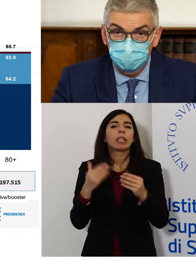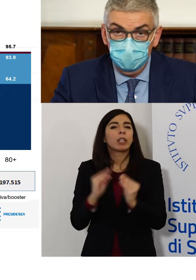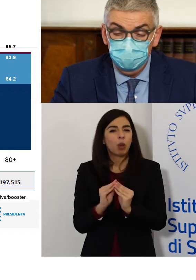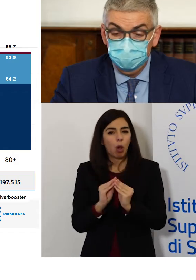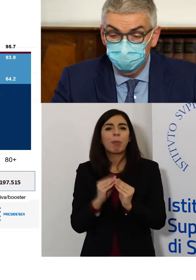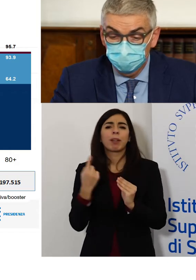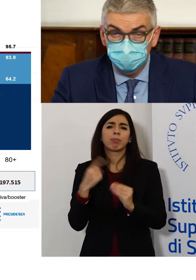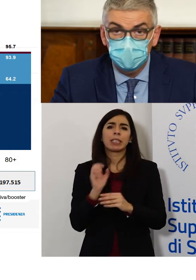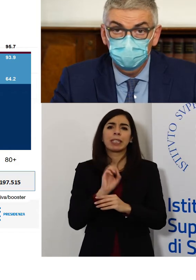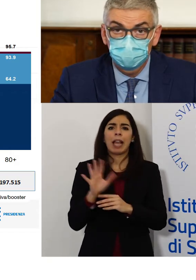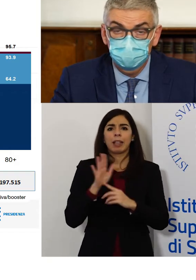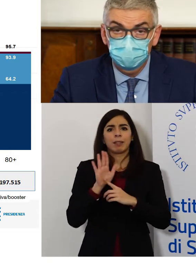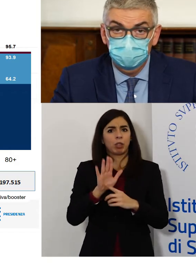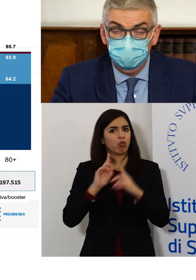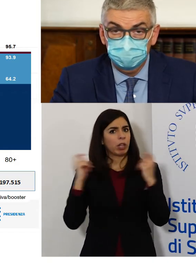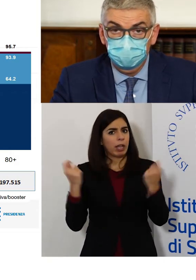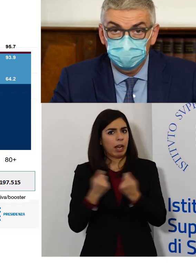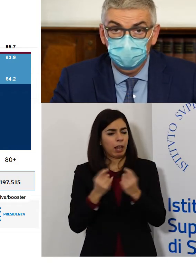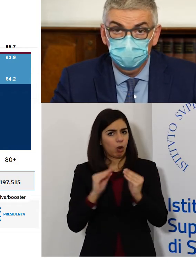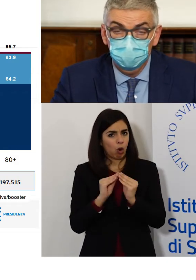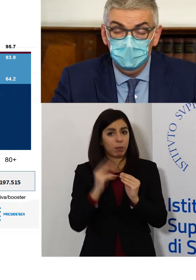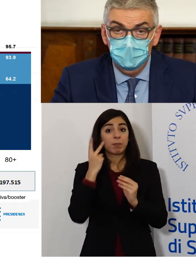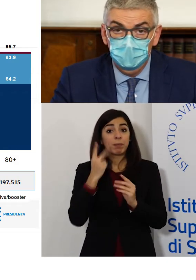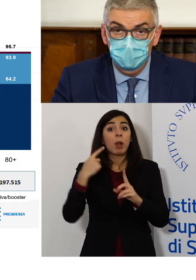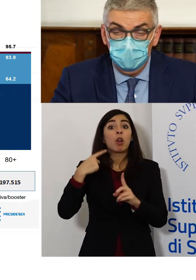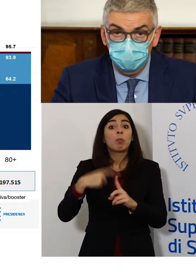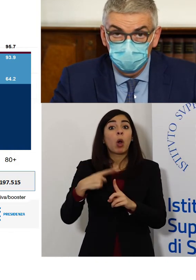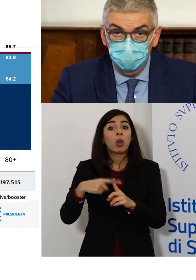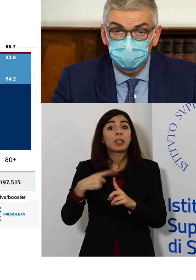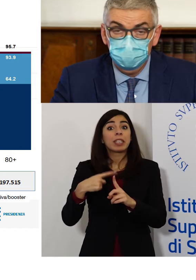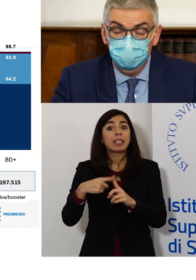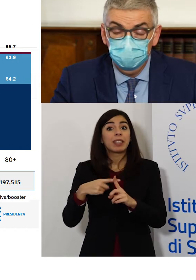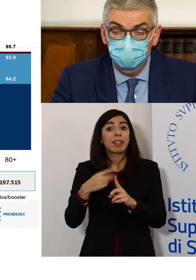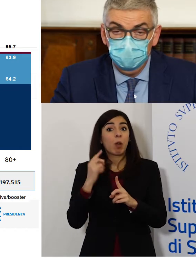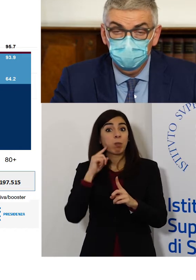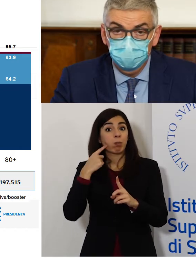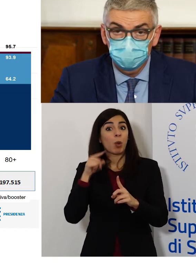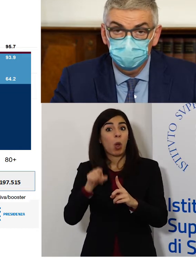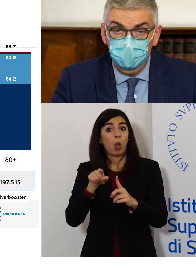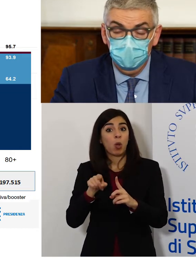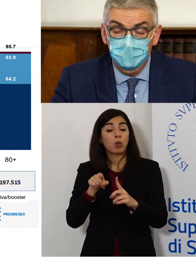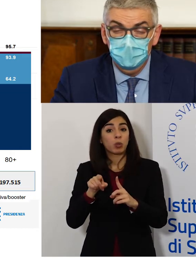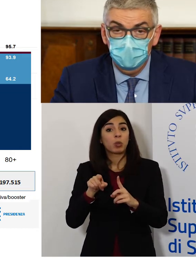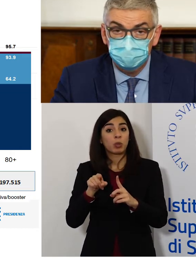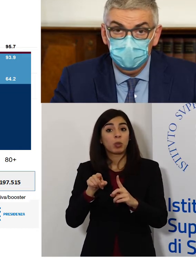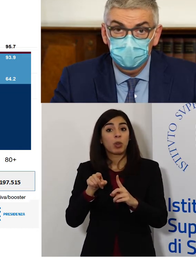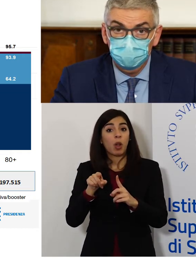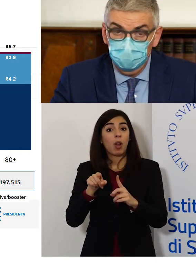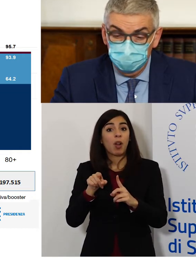i dati in generale, il dato positivo come vedete che sta crescendo rapidamente la copertura